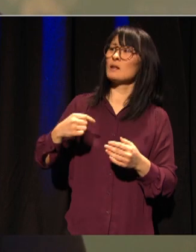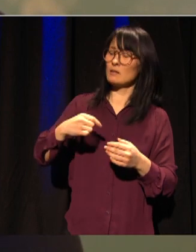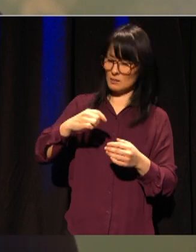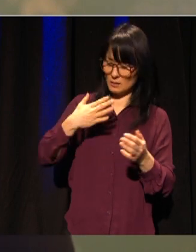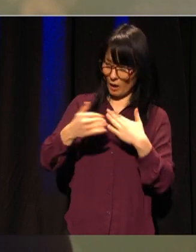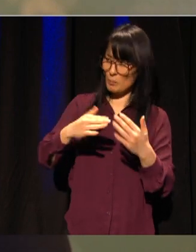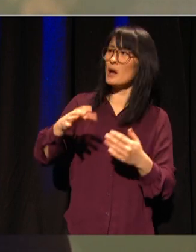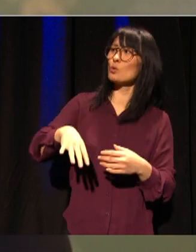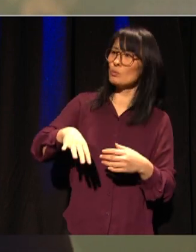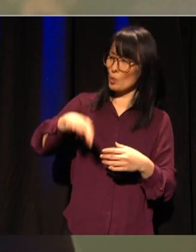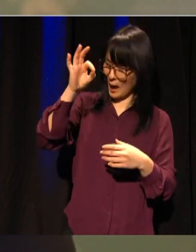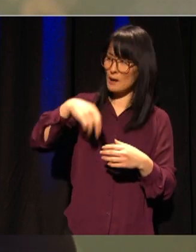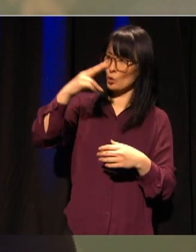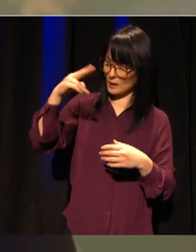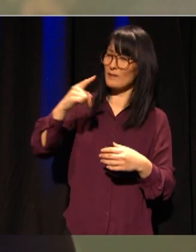moderne Norge